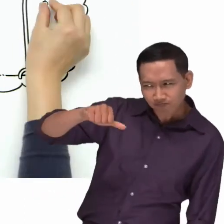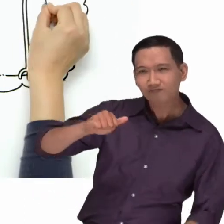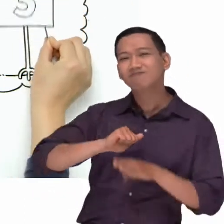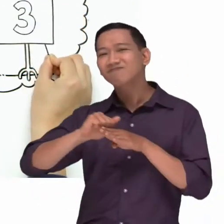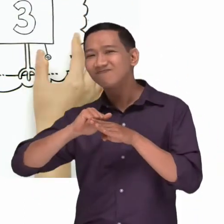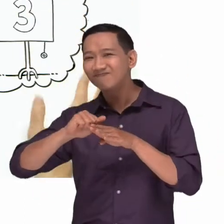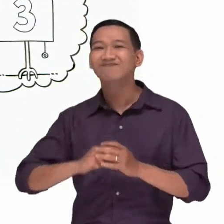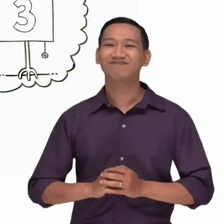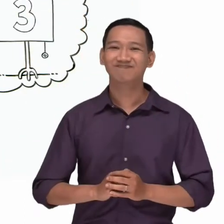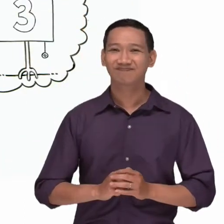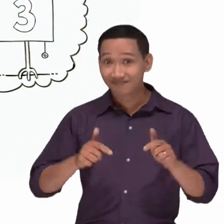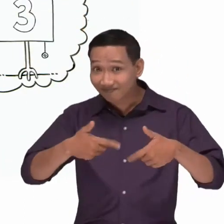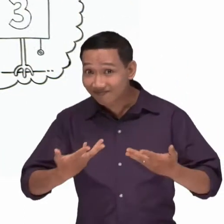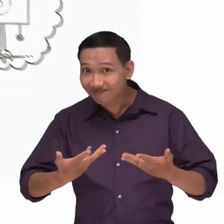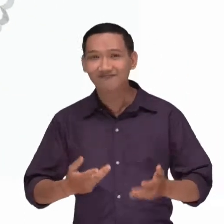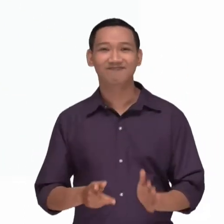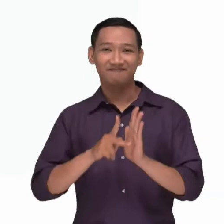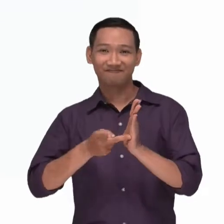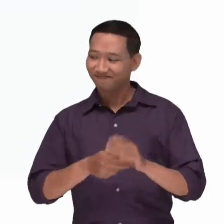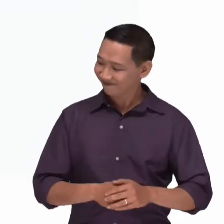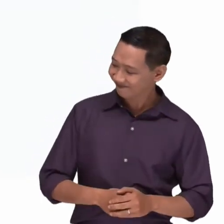Bước 3 Vạch sẵn kế hoạch